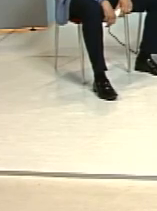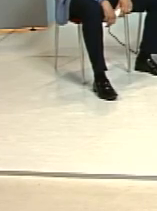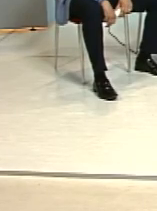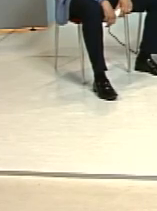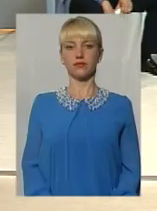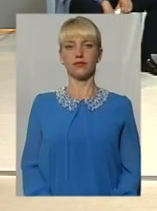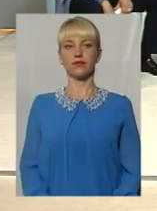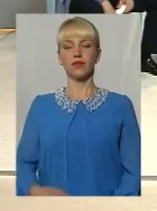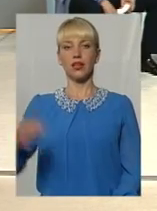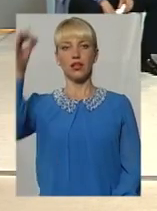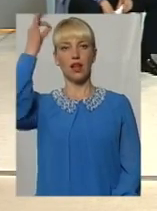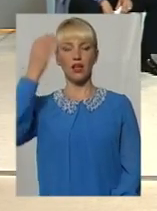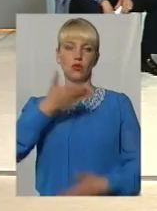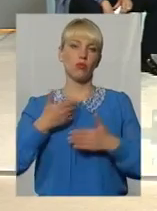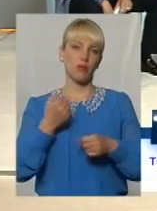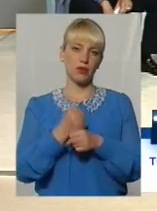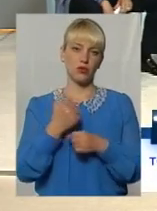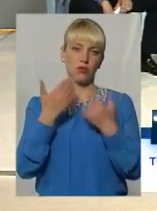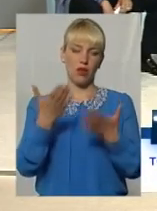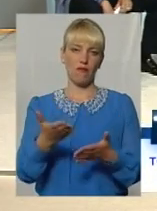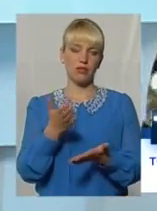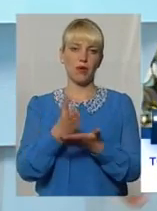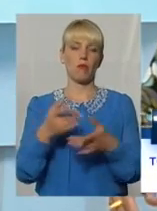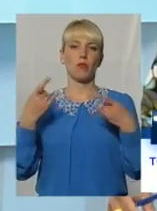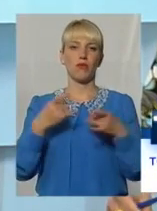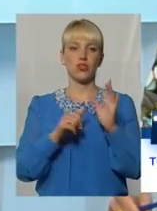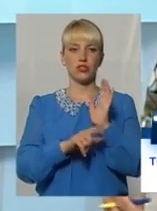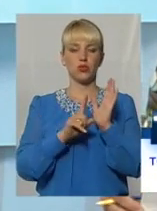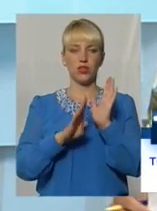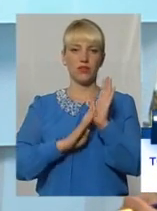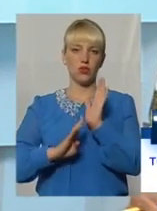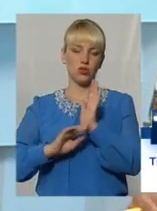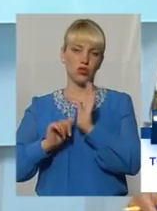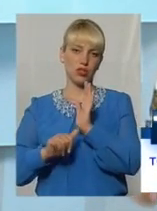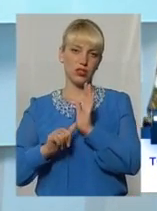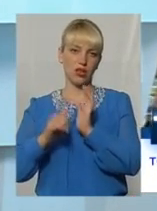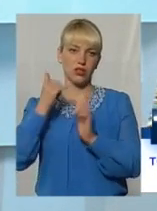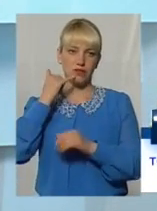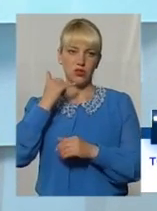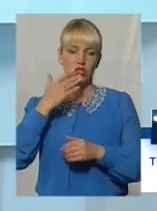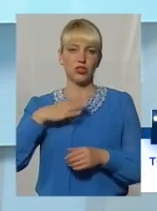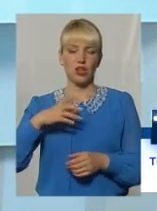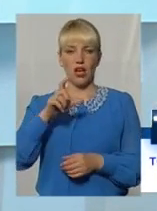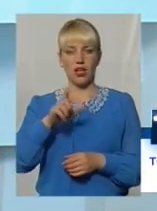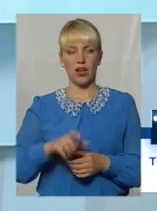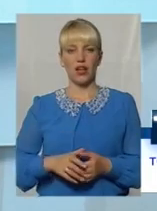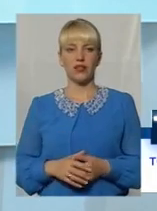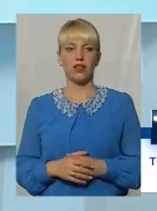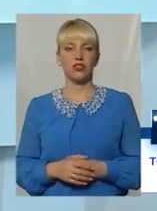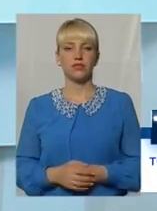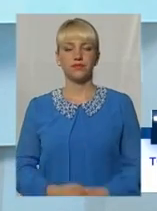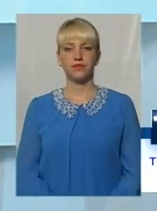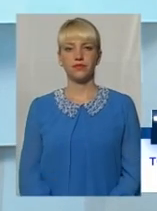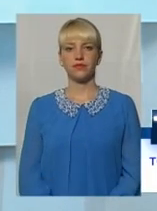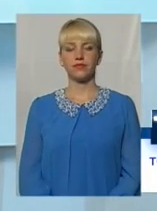Нагадаю, глядачам працюємо для вас в прямому ефірі. Телефонні зміни 61 9060. Нас на зв'язку чекає глядач. Слухаємо вас, далі